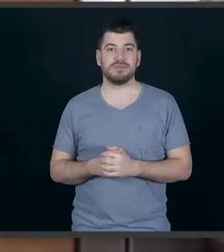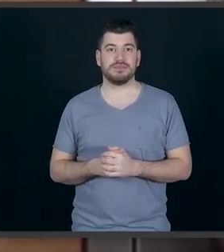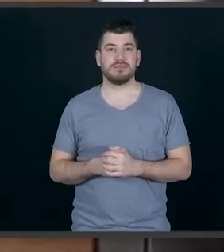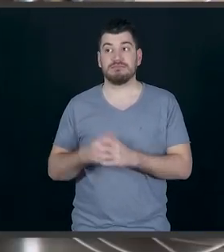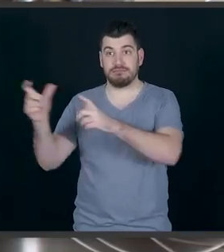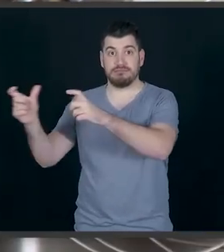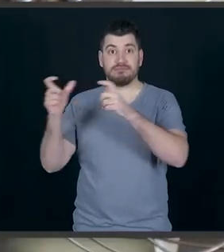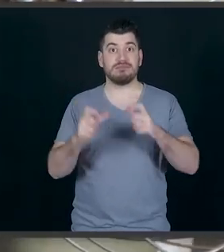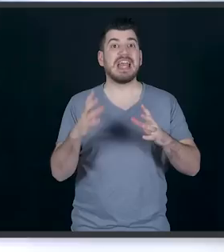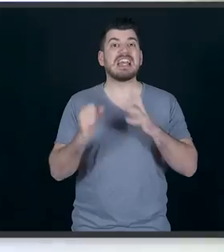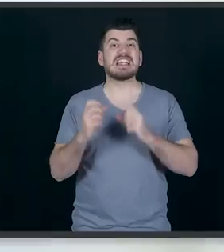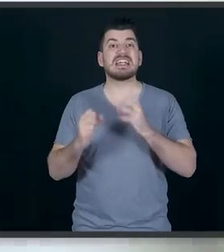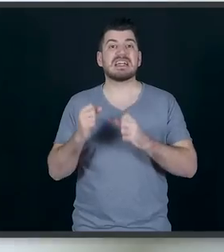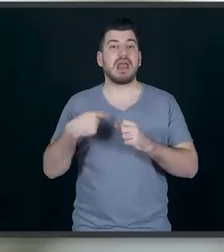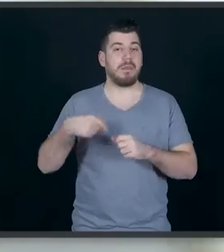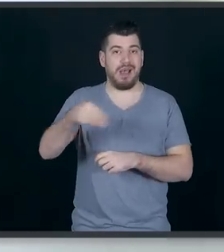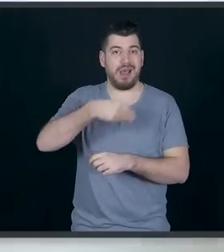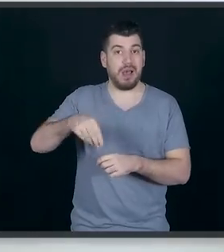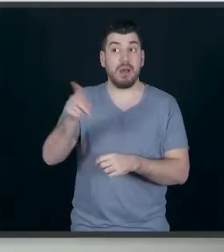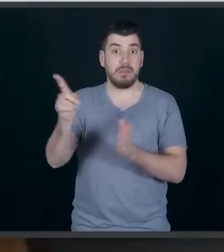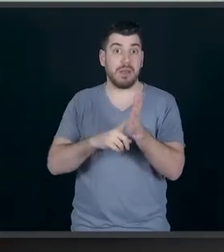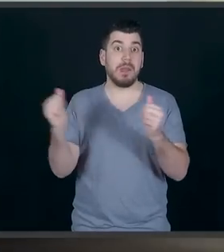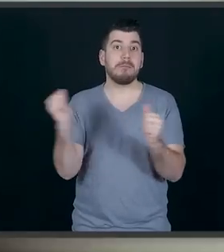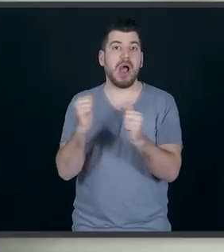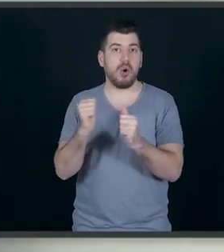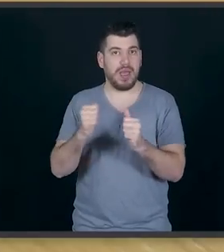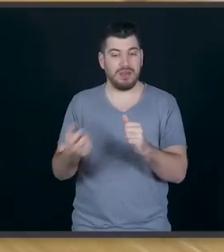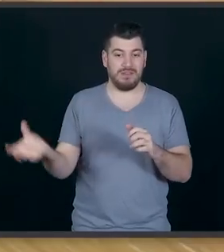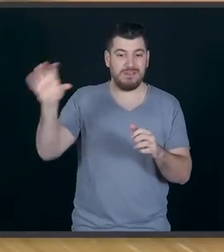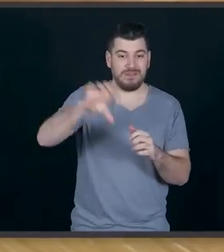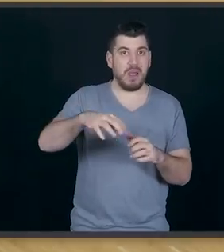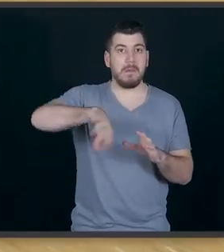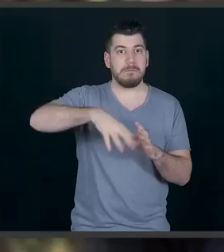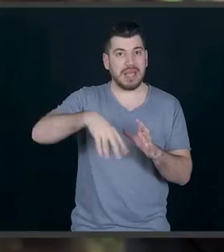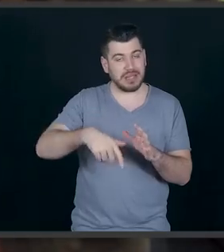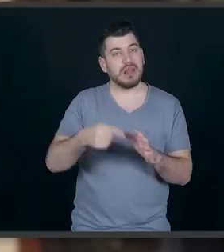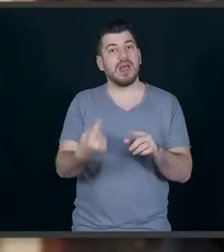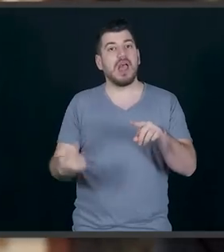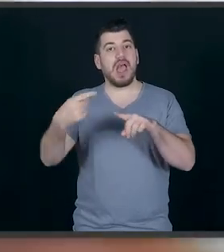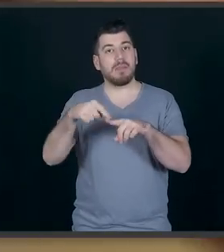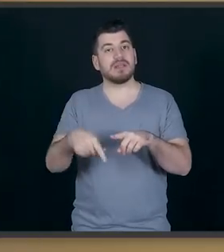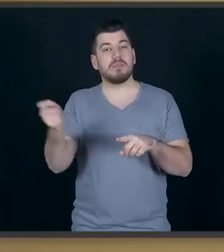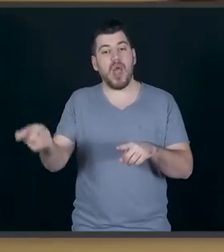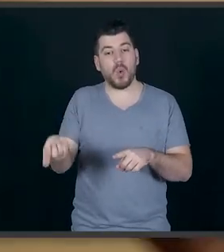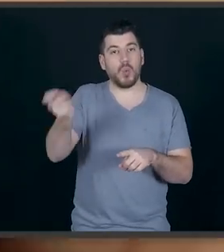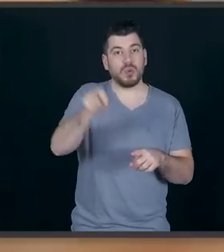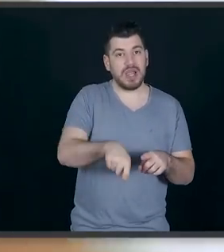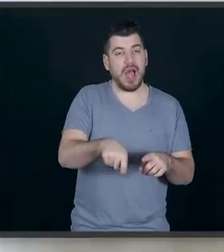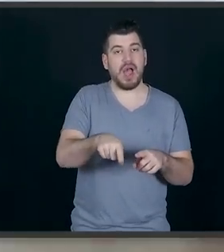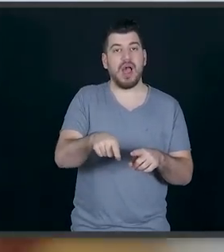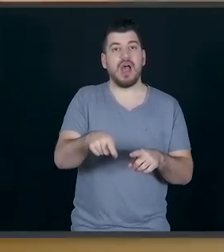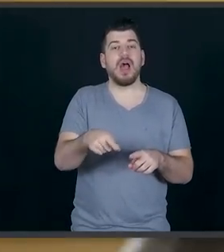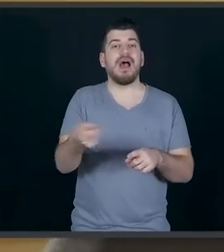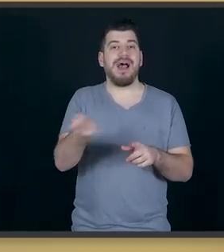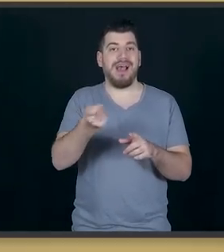Βγάζουμε από το ψυγείο την κρέμα γάλα, όσο πρέπει να είναι παγωμένη, βάζουμε στο μίξερ. Ρίχνουμε μία μεγάλη κουταλιά της σούπας